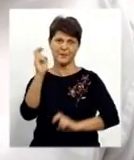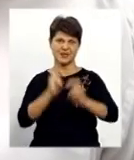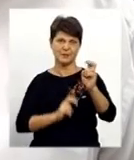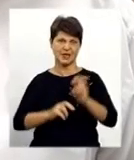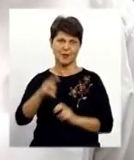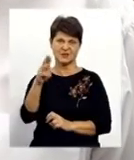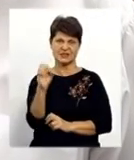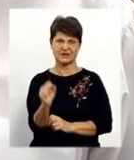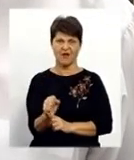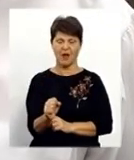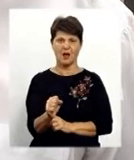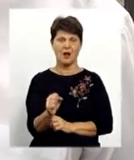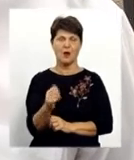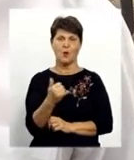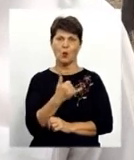в нас.